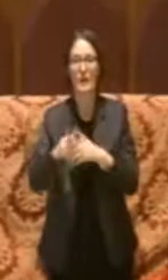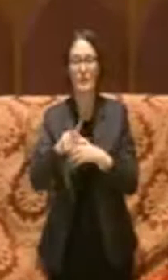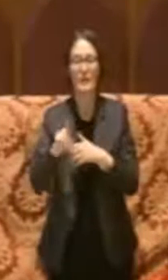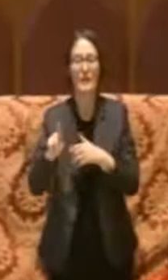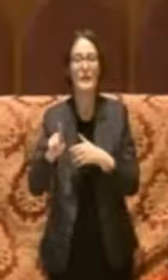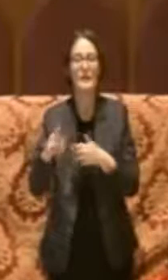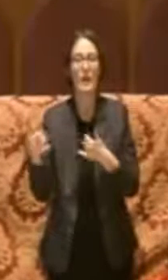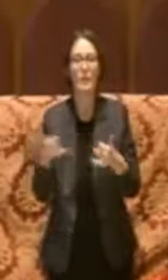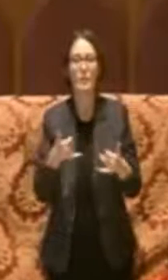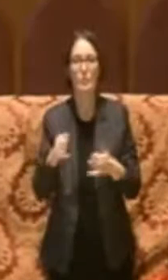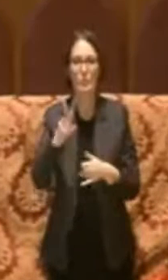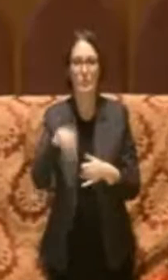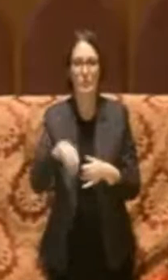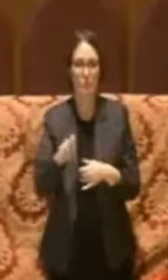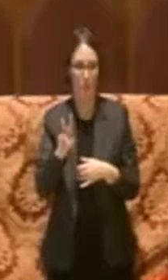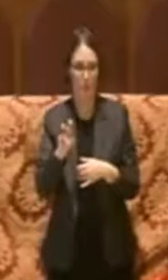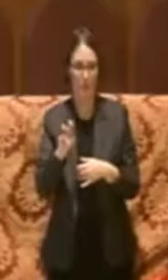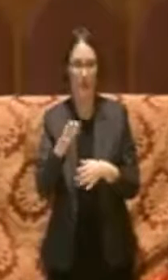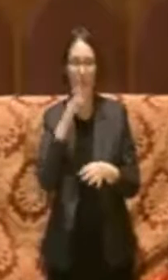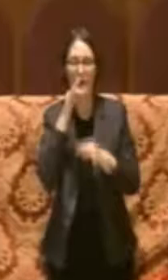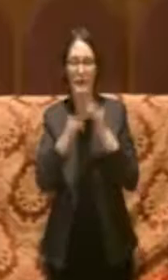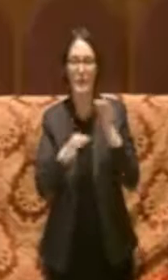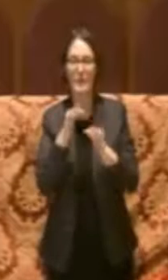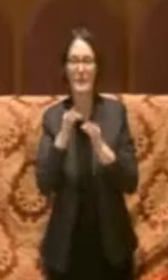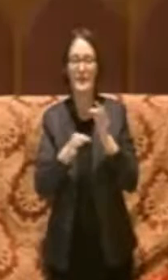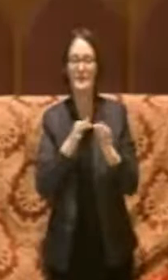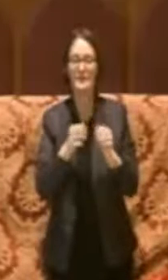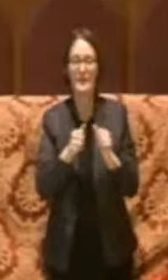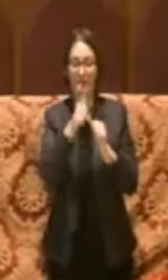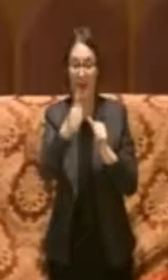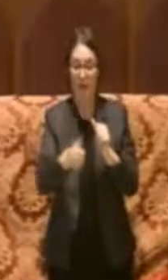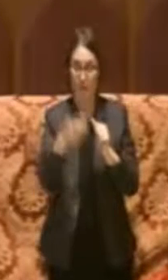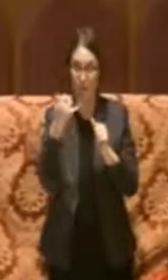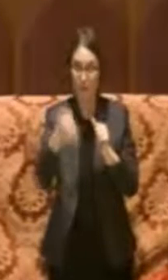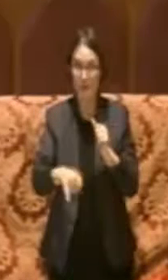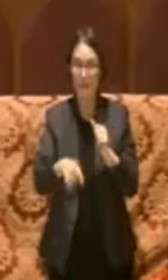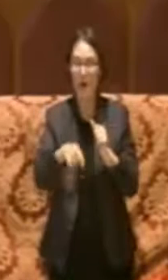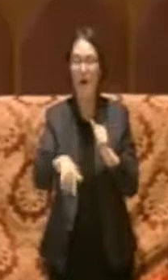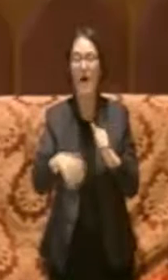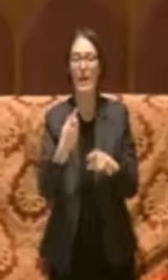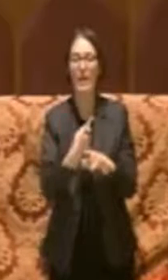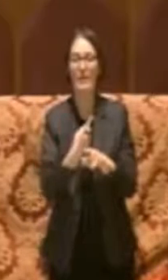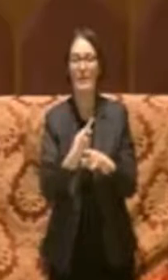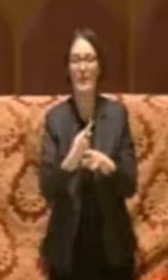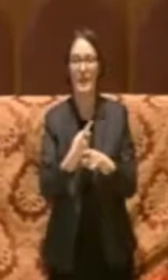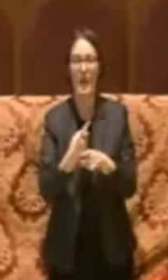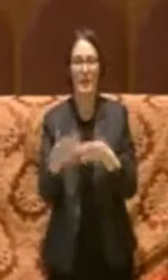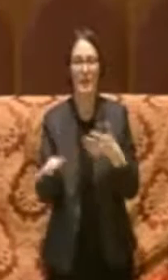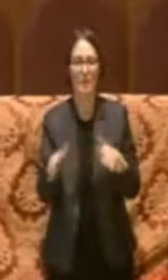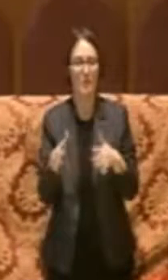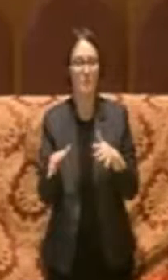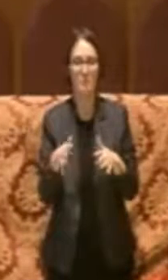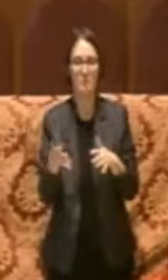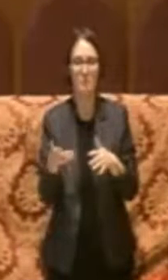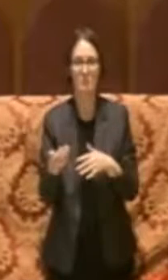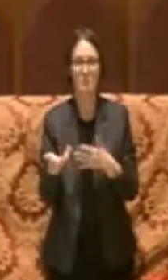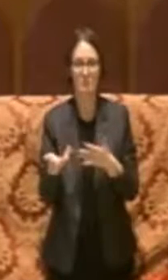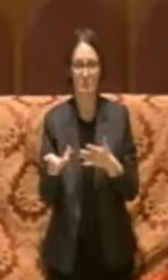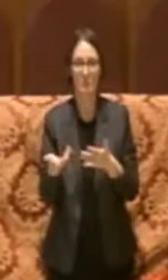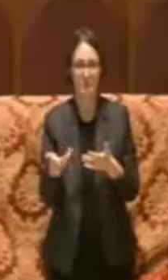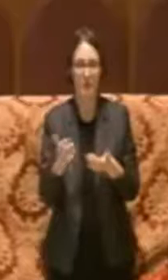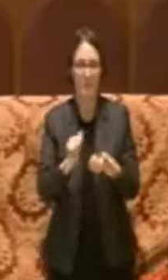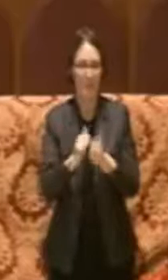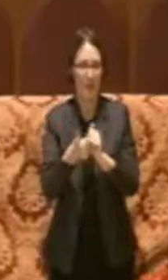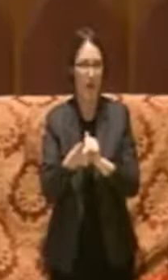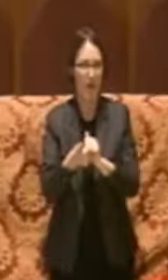il che significa che alla fine del prossimo anno saranno almeno più di cento, ma io credo molte, molte di